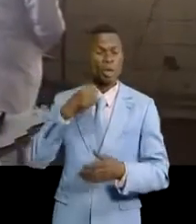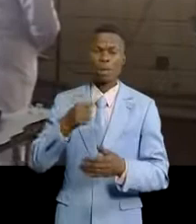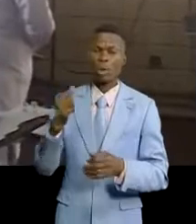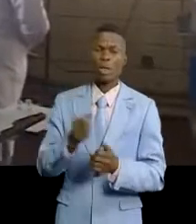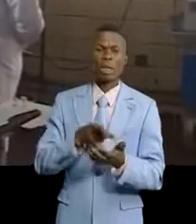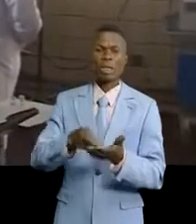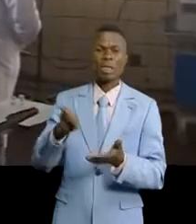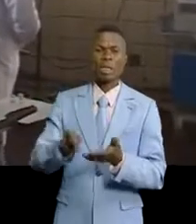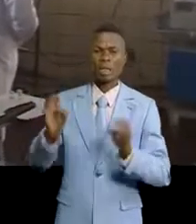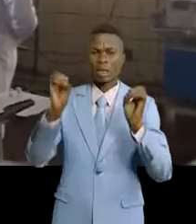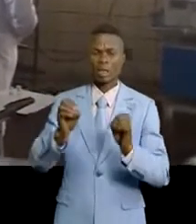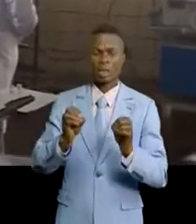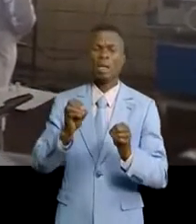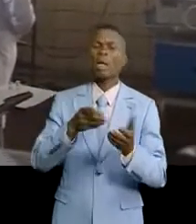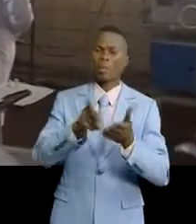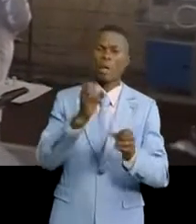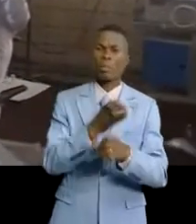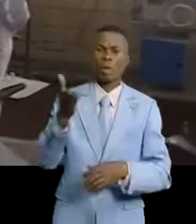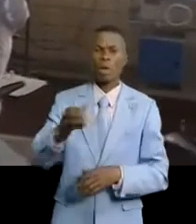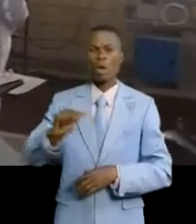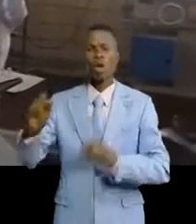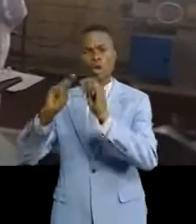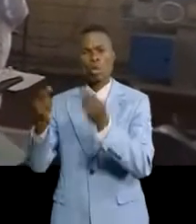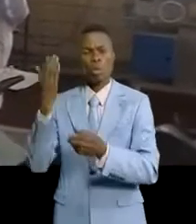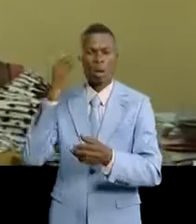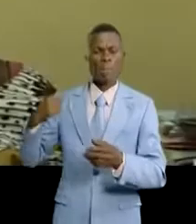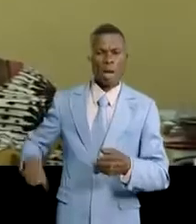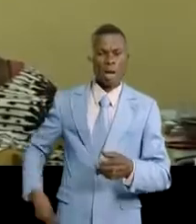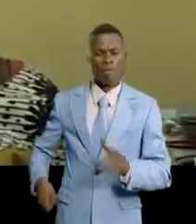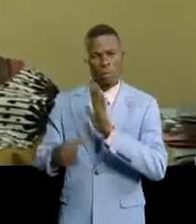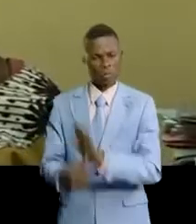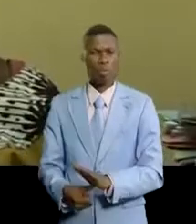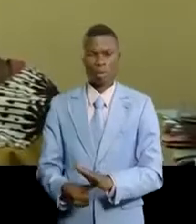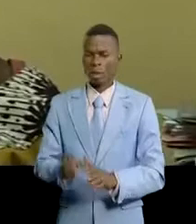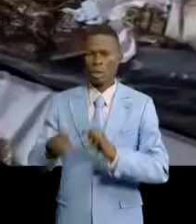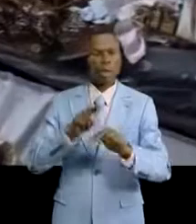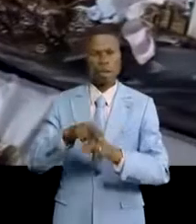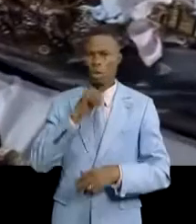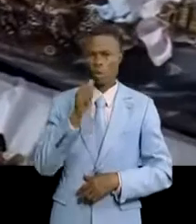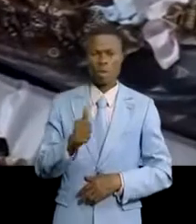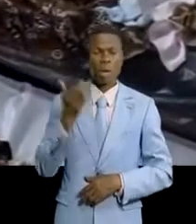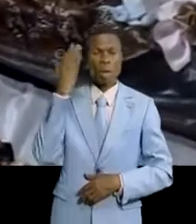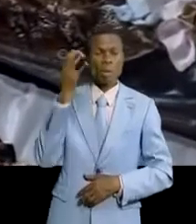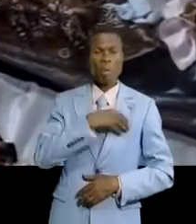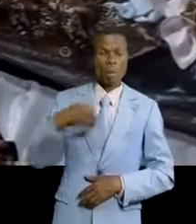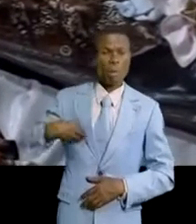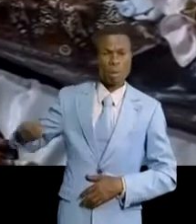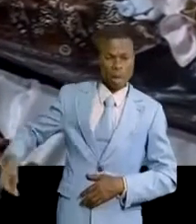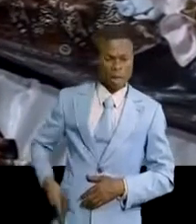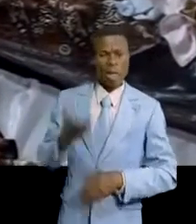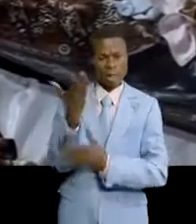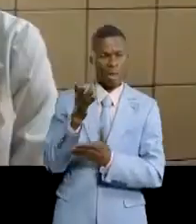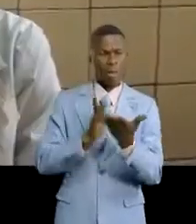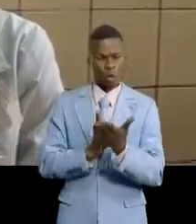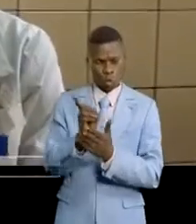payés, on les aligne et les autres catégories, ne les aligne pas. Ce qui n'est pas normal, les infirmiers sont dans leur droit d